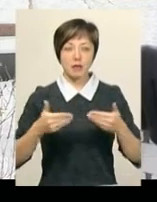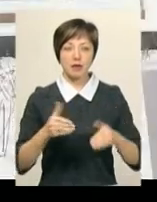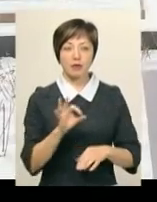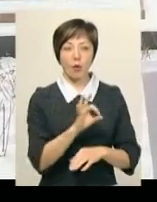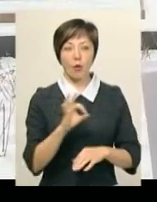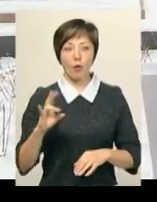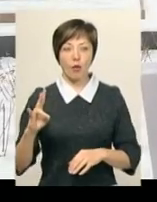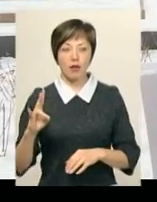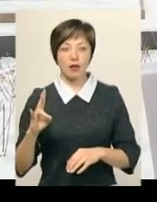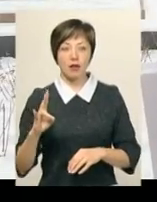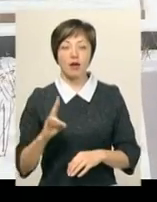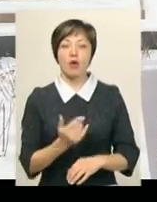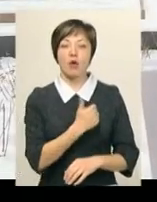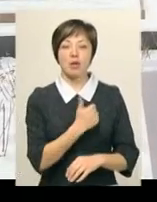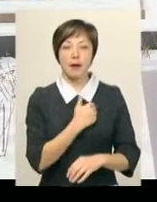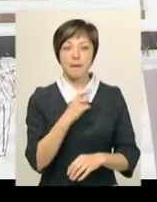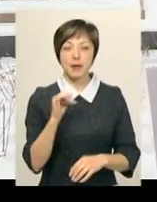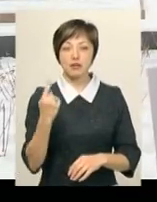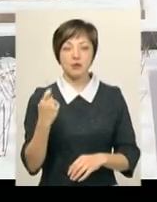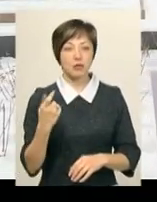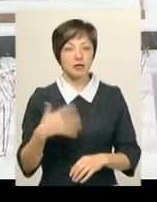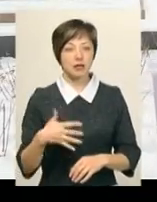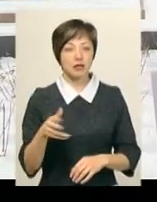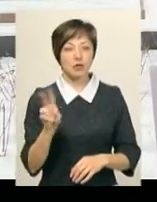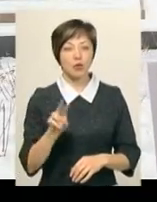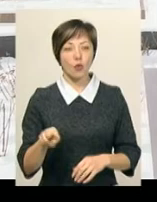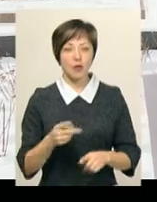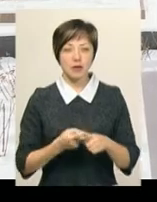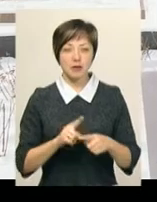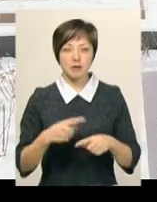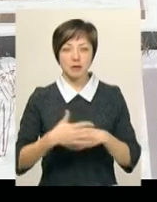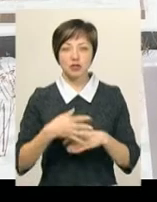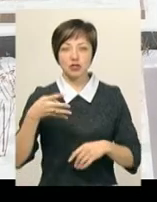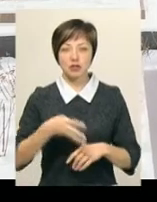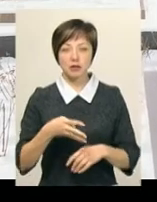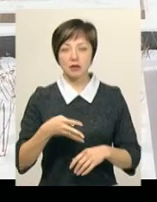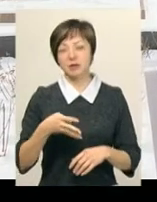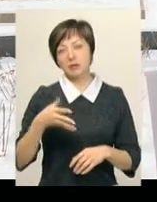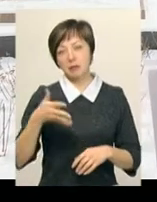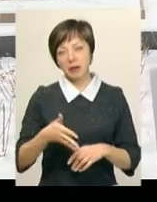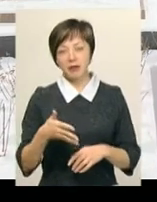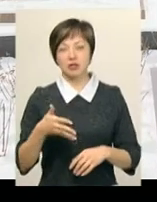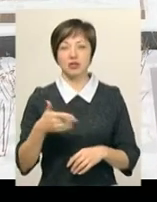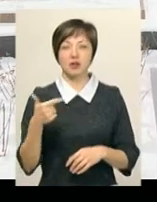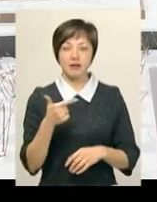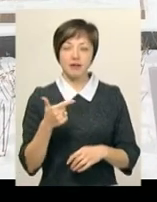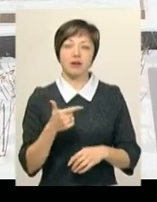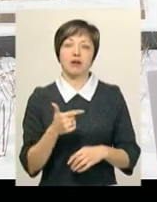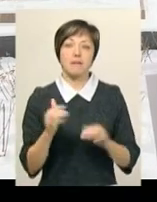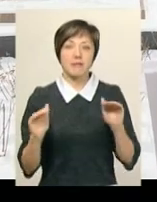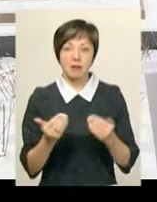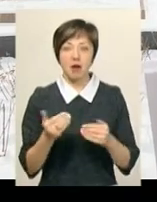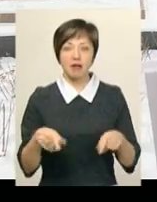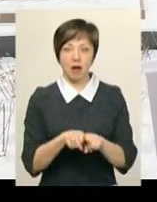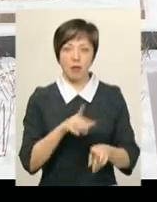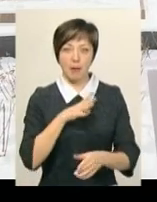ООН, про те, щоб хоча б 150 доларів, це біля 4 до 5 тисяч гривень, щоб хоча б мінімальна